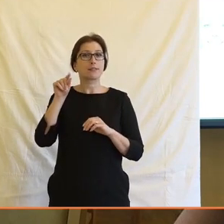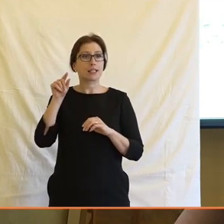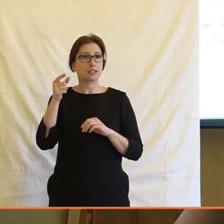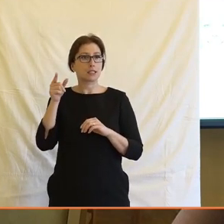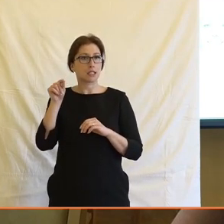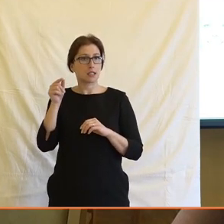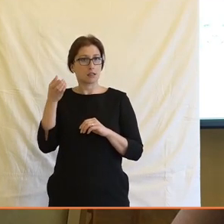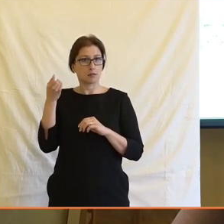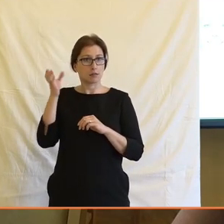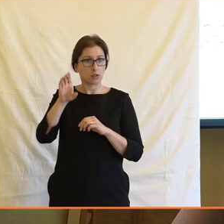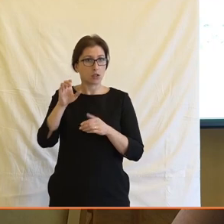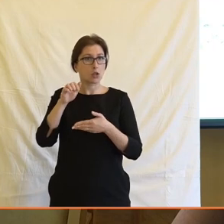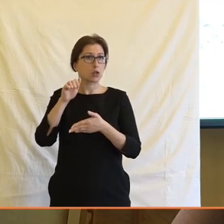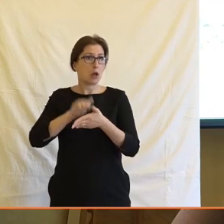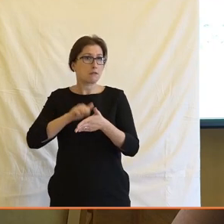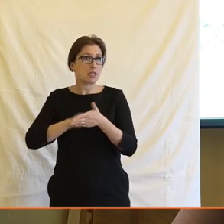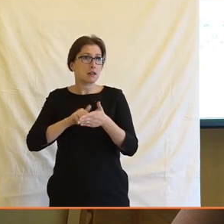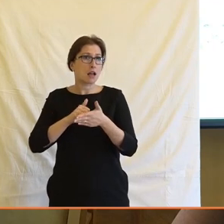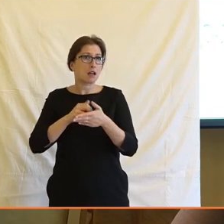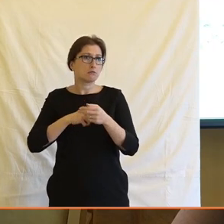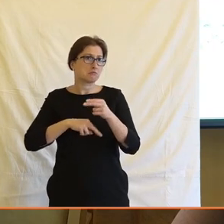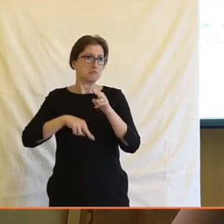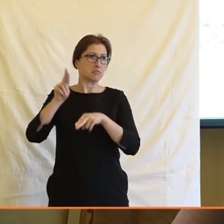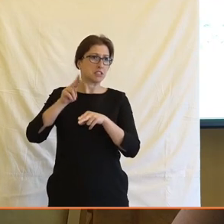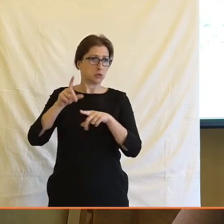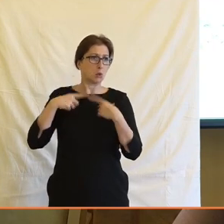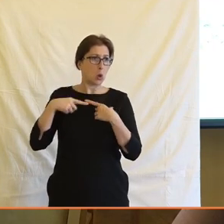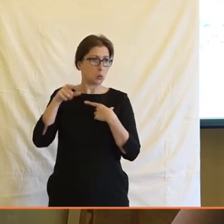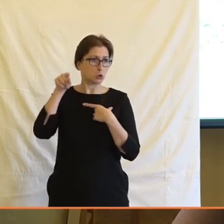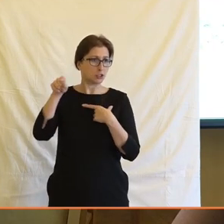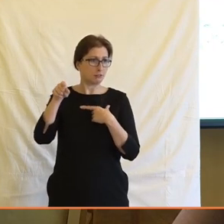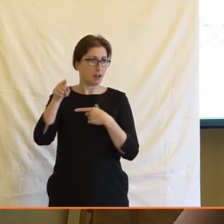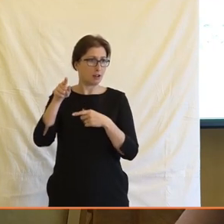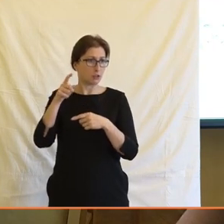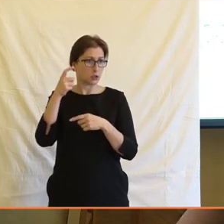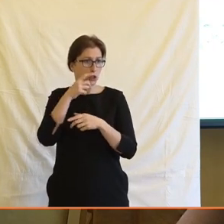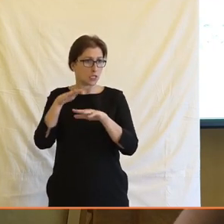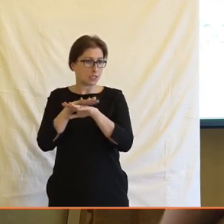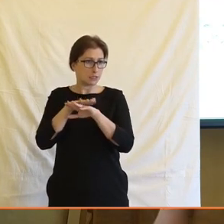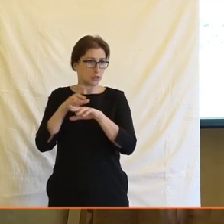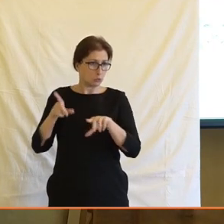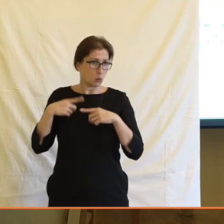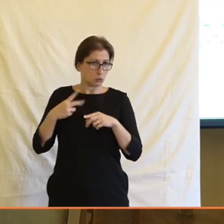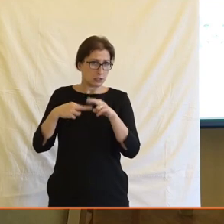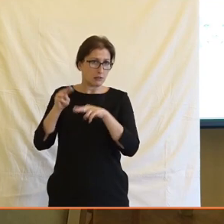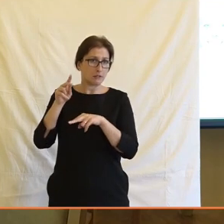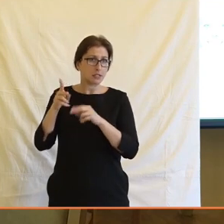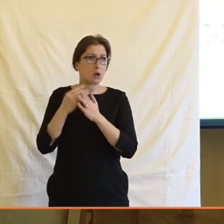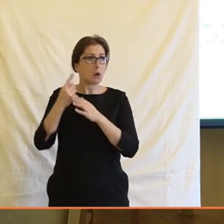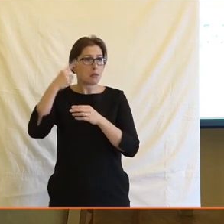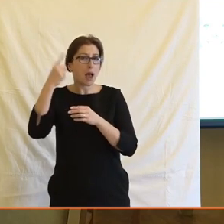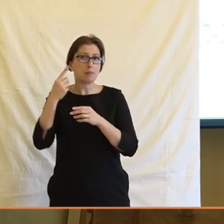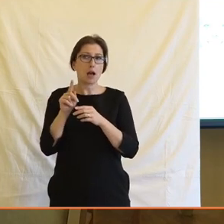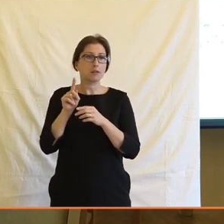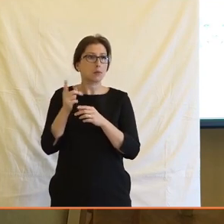novináři asi nadzastoupení nebo půjde Twitter ve velké míře k tomu, aby nějak měli nápady,